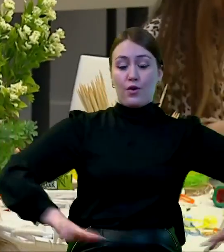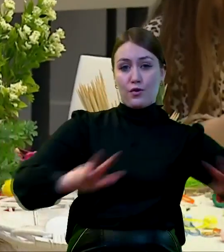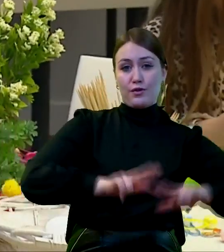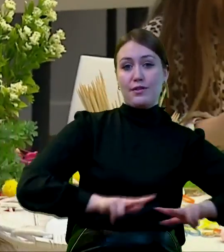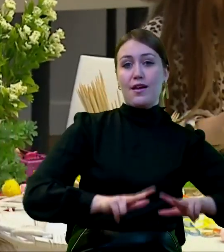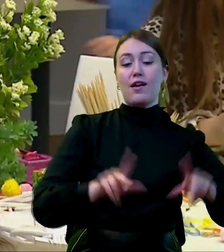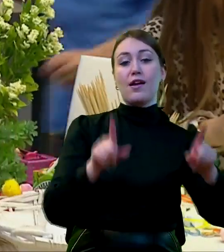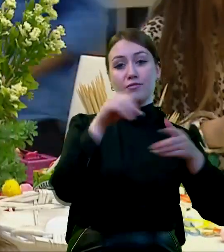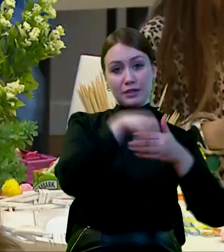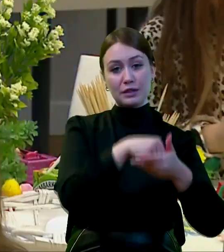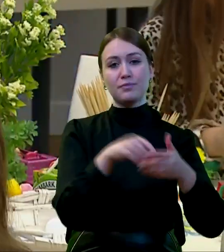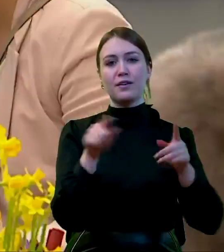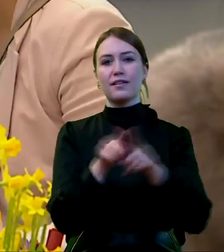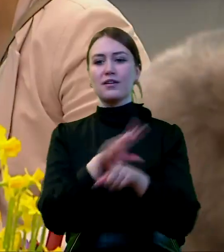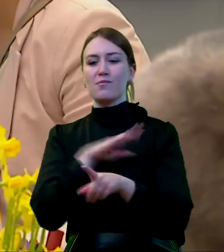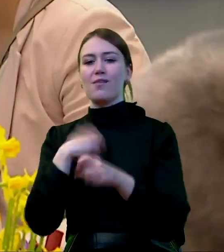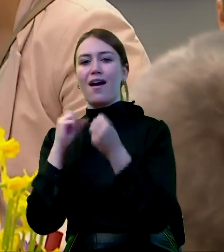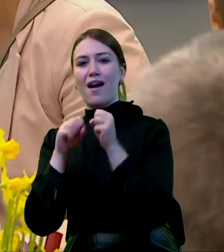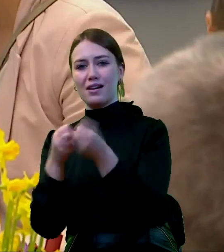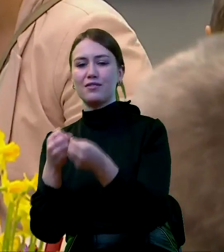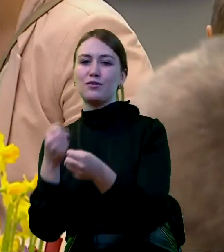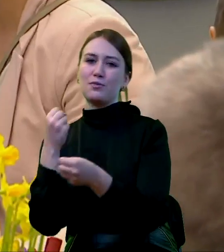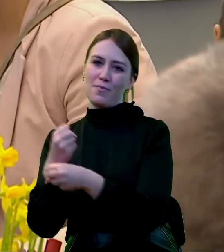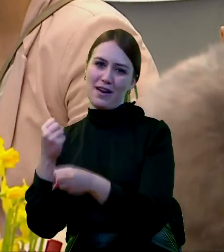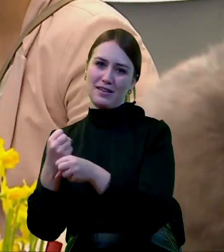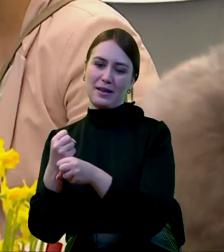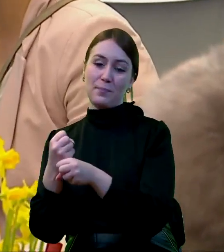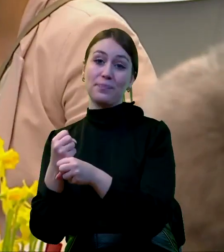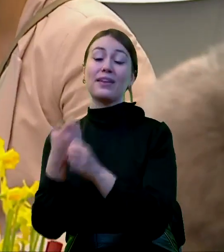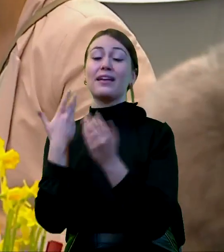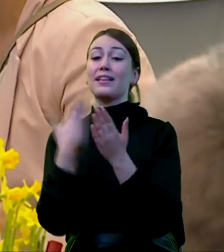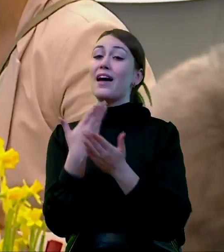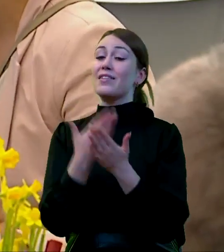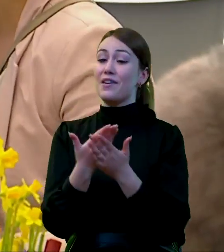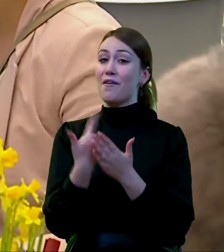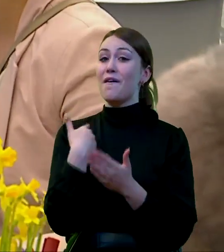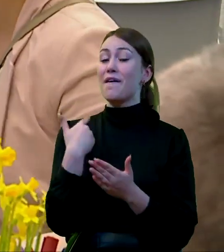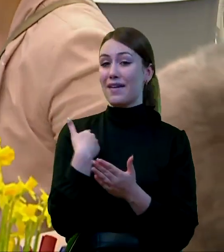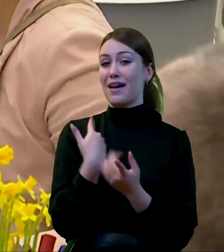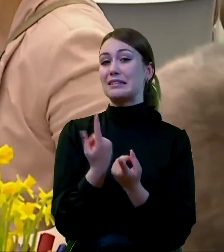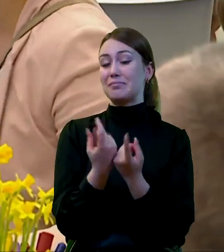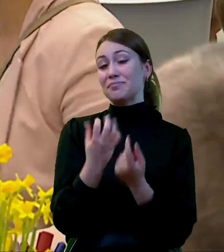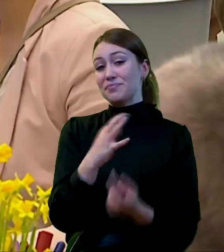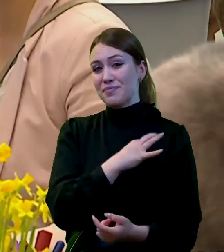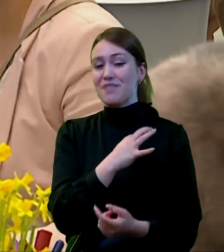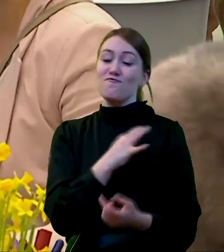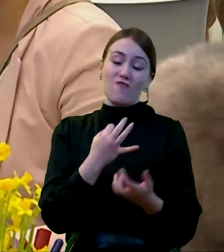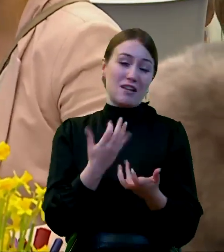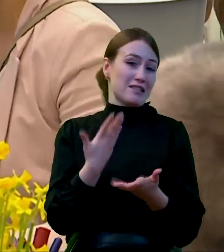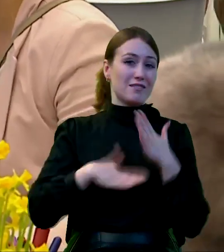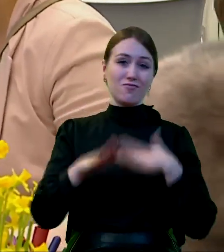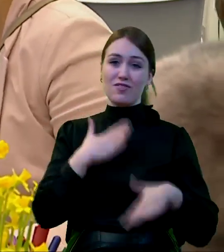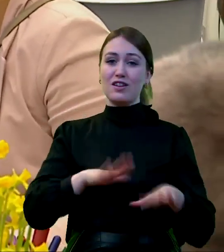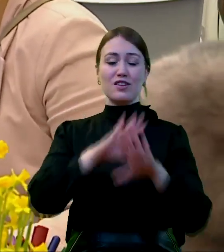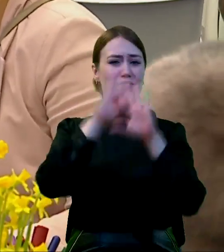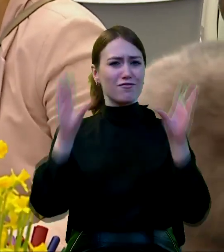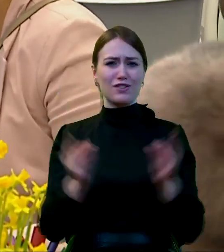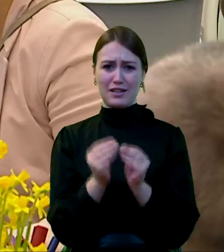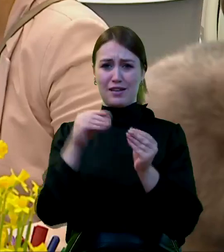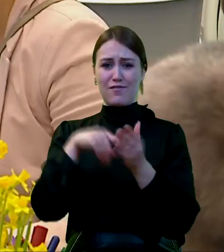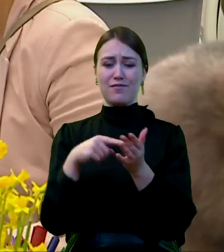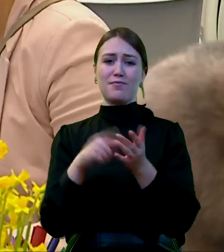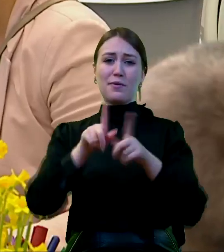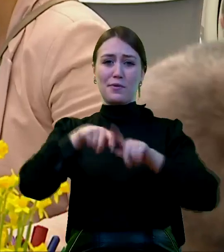w rodzinach właśnie, jak i w tych naszych aktywnościach zawodowych. Dlatego tym bardziej ja osobiście cieszę się ze wszystkich wdrażanych